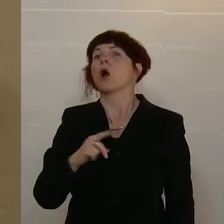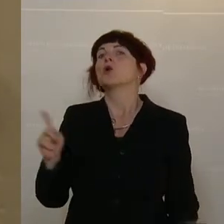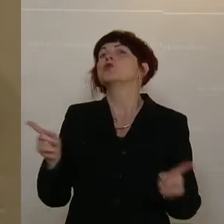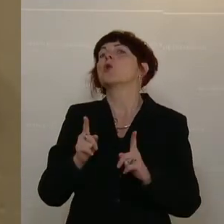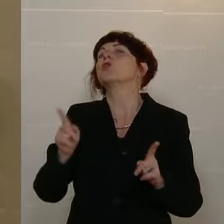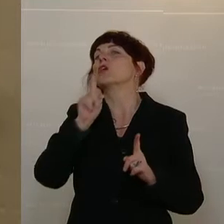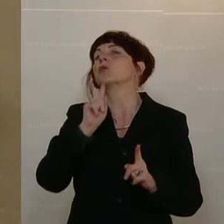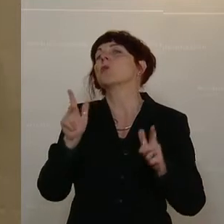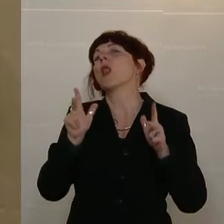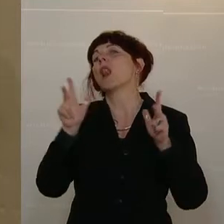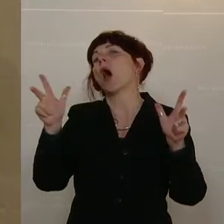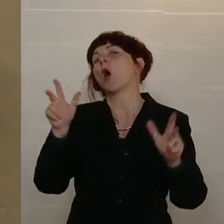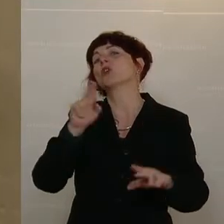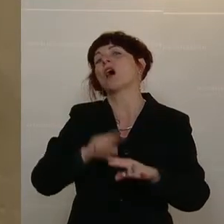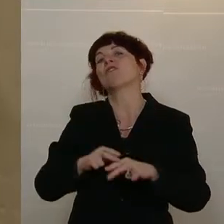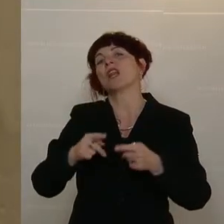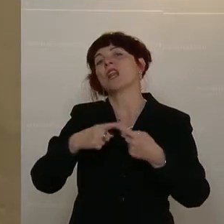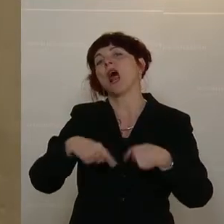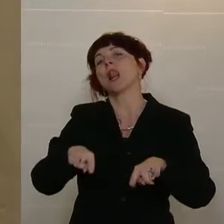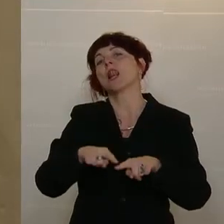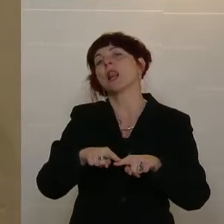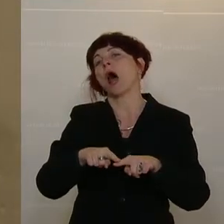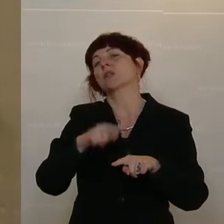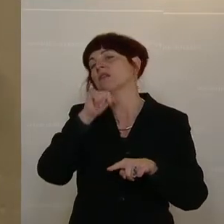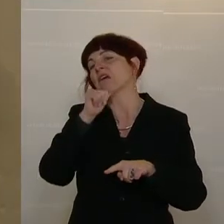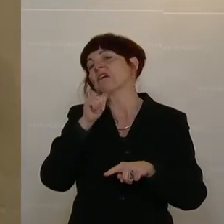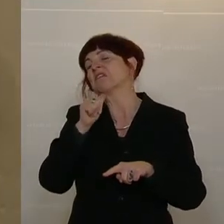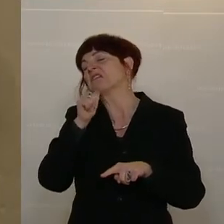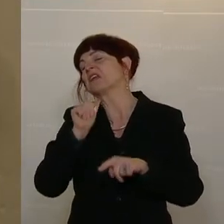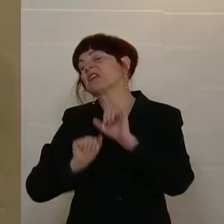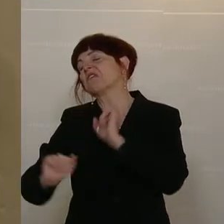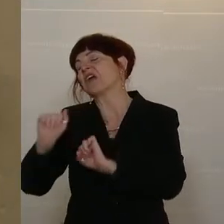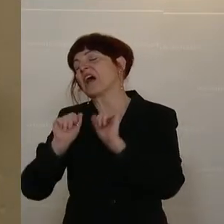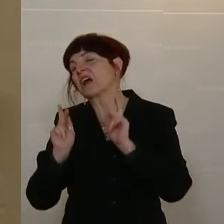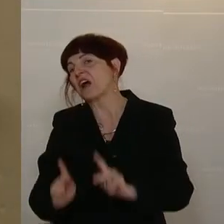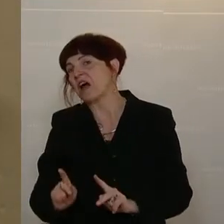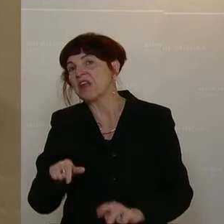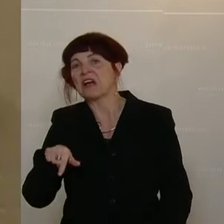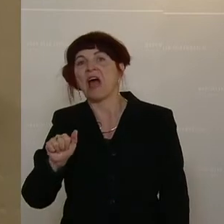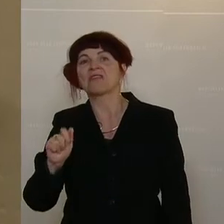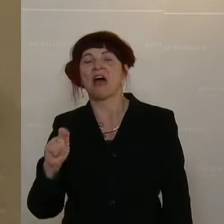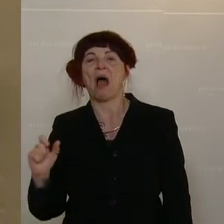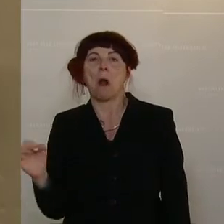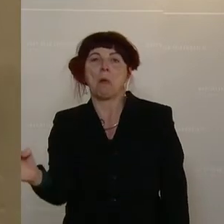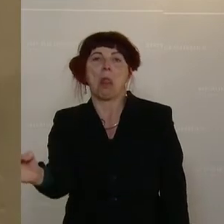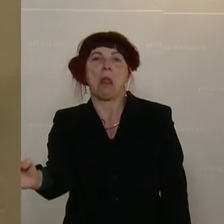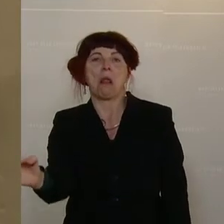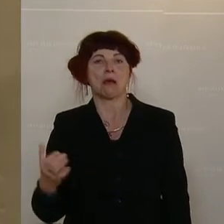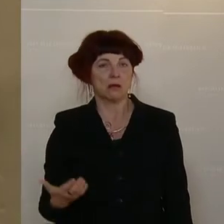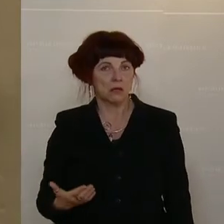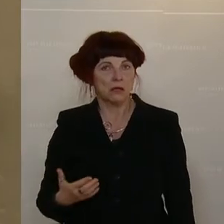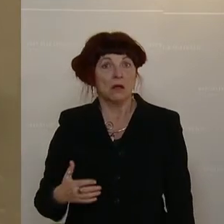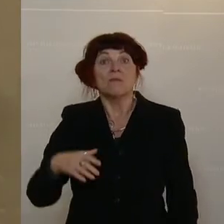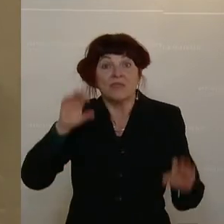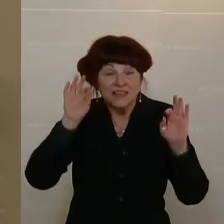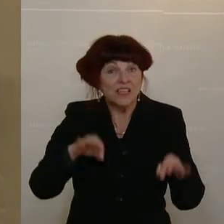laut ist, wenn es Länder sind, die sich wenig bis gar nicht wehren können oder Ähnliches mehr, sondern das gilt ja dann